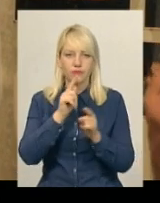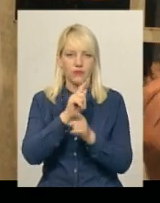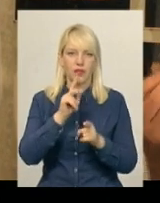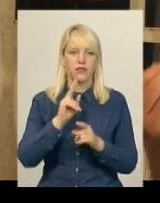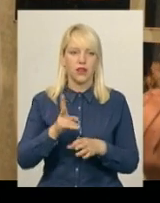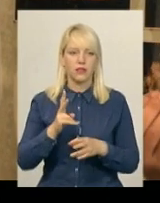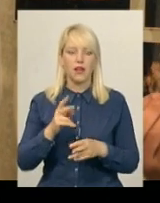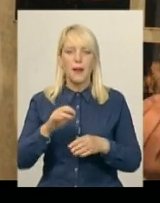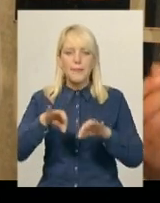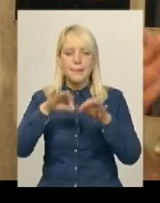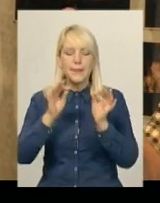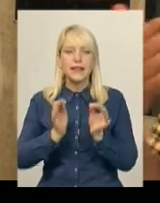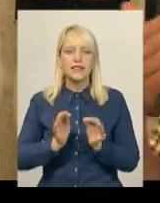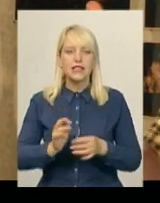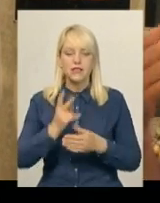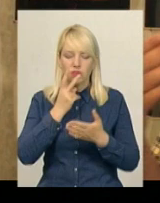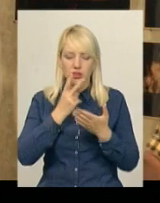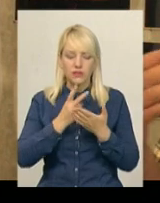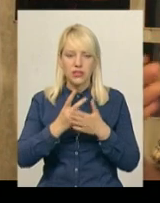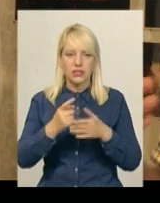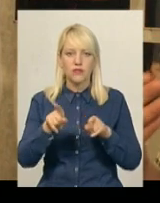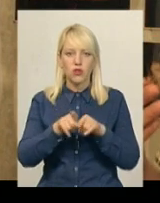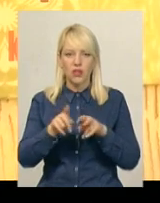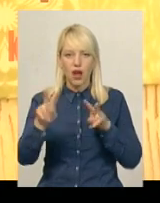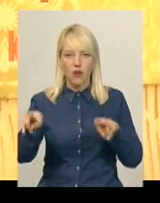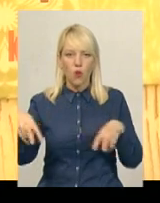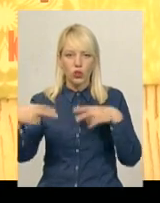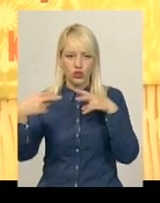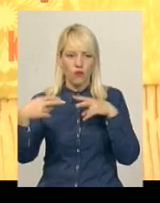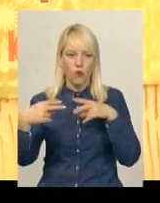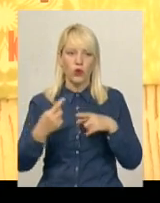витвір мистецтва дивитися ось так от, очі в очі.